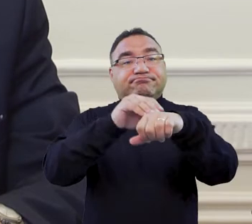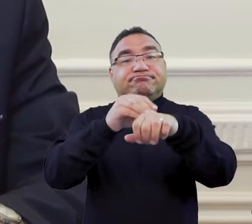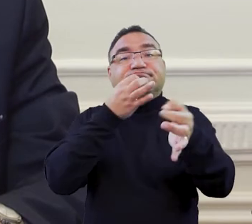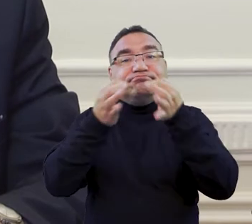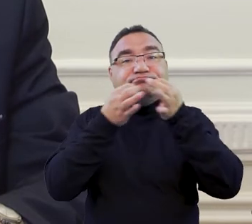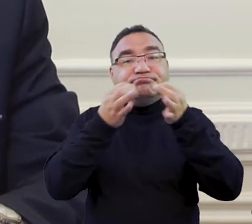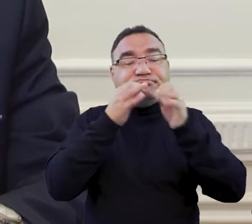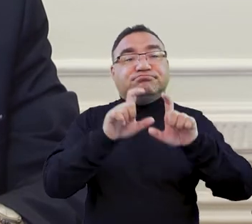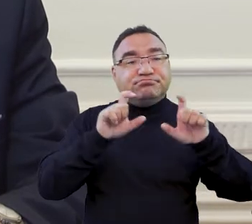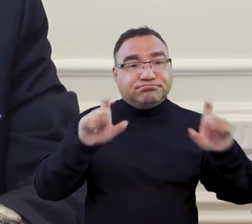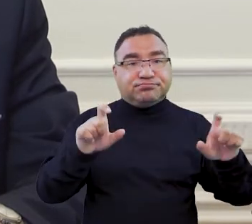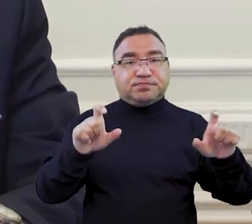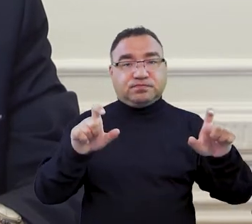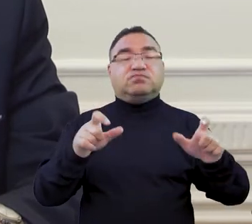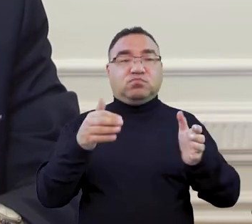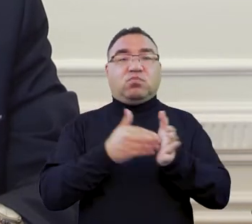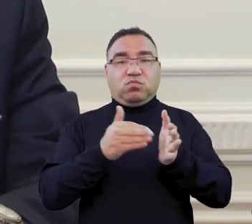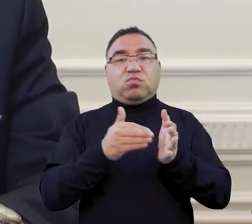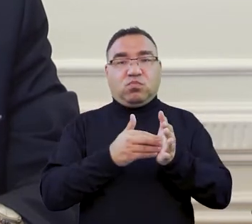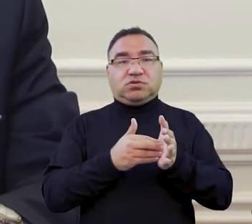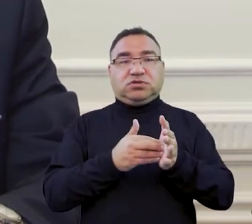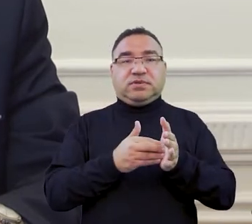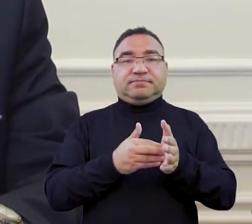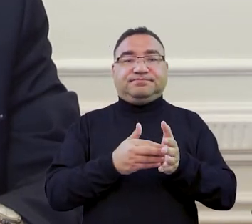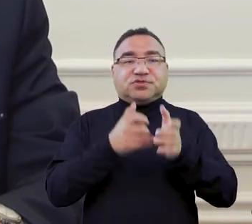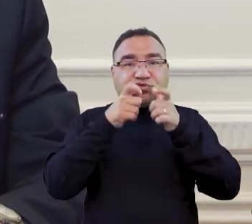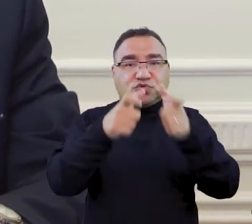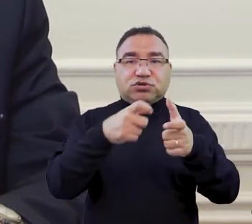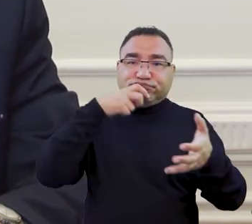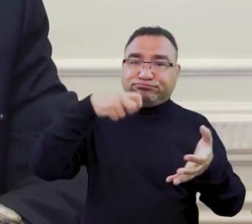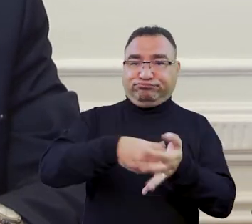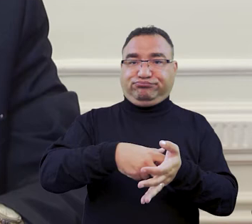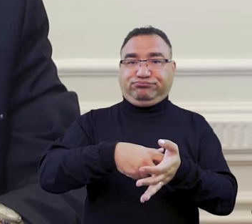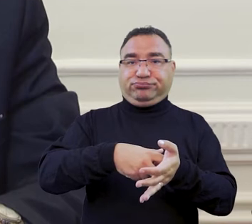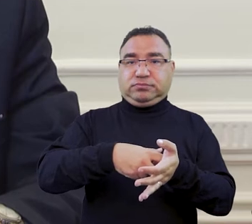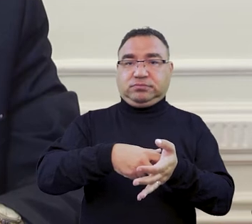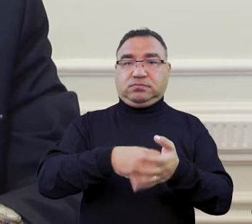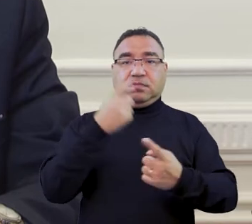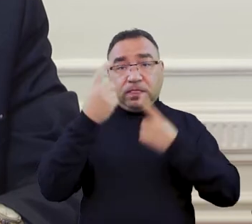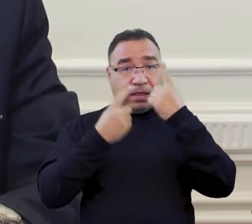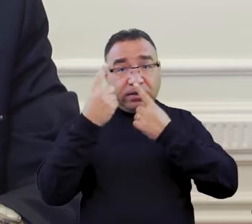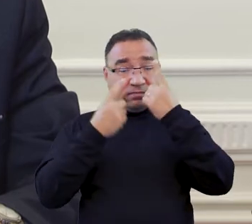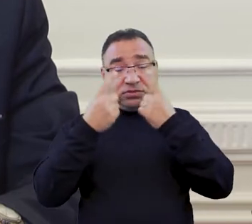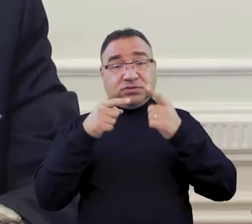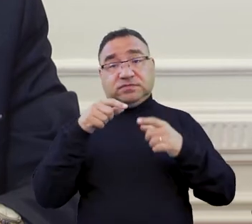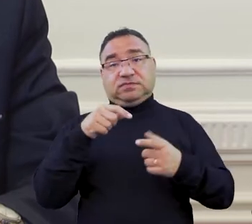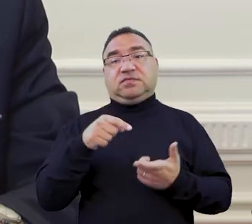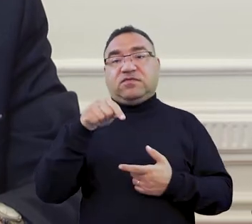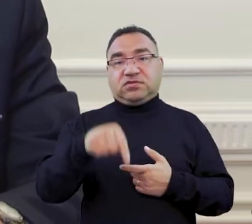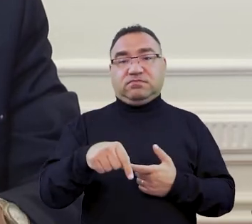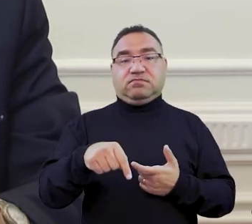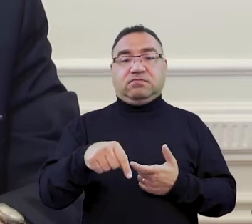przedłużyć ważność tej legitymacji i myślę, że tutaj w tym pakiecie